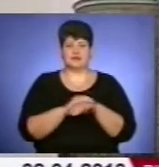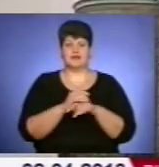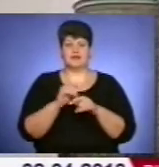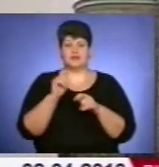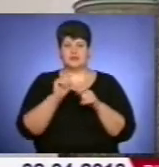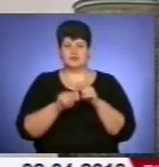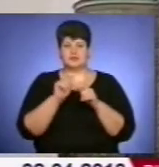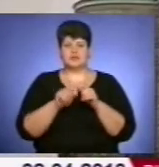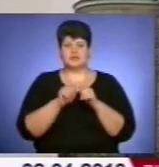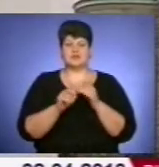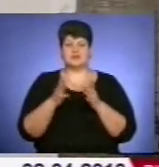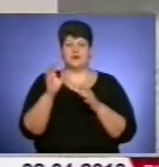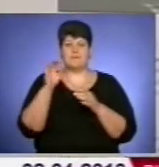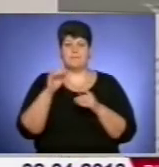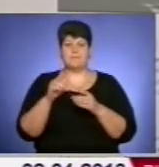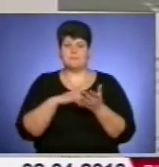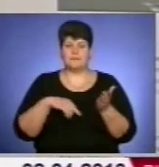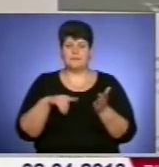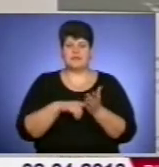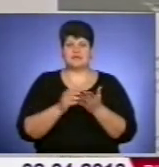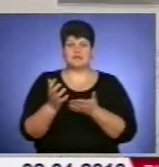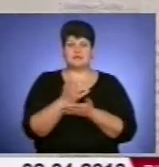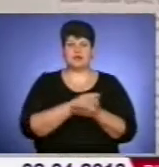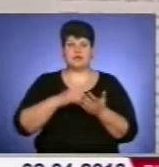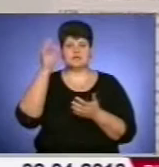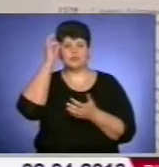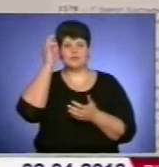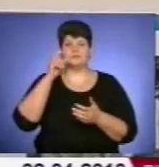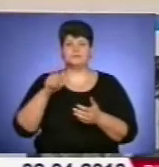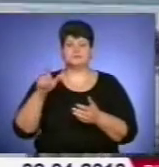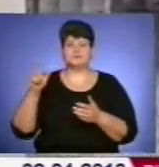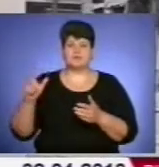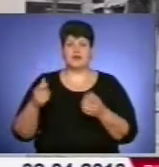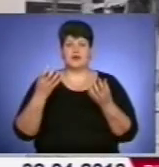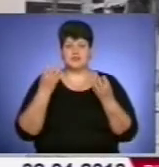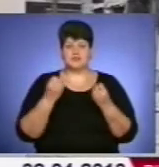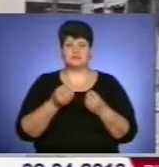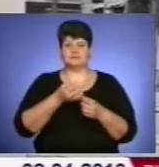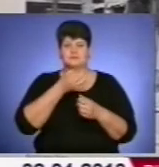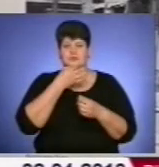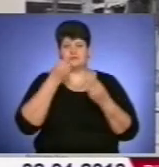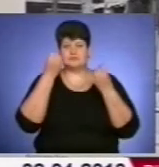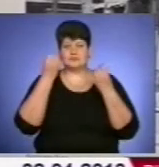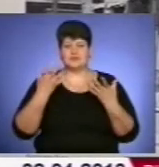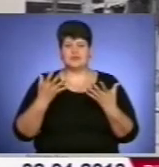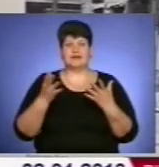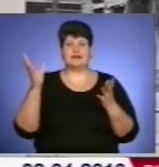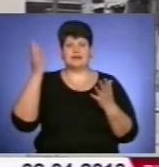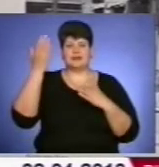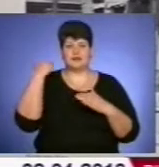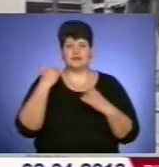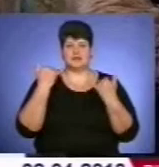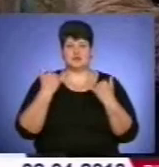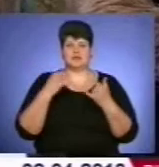видання про місто, а й збирає спогади очевидців. А ще читачів приваблює проста структура, у якій поєднані давні і сучасне